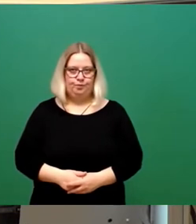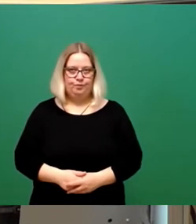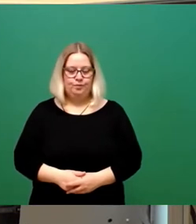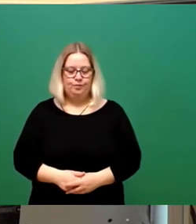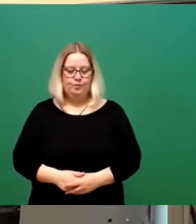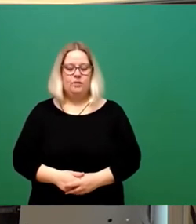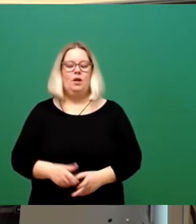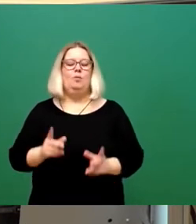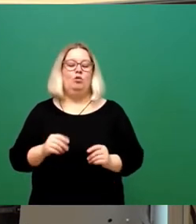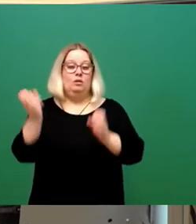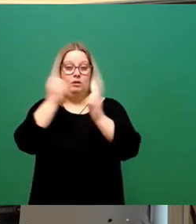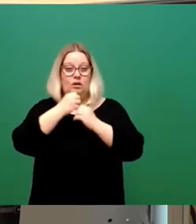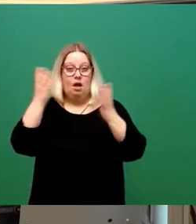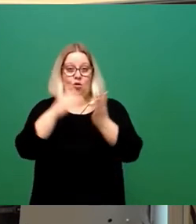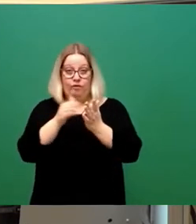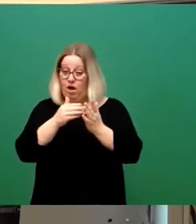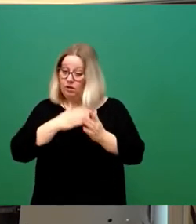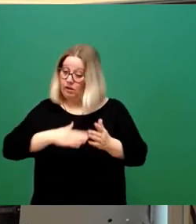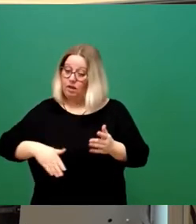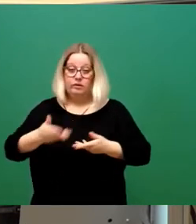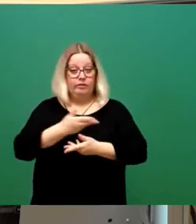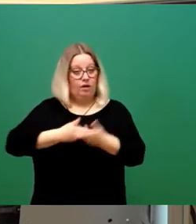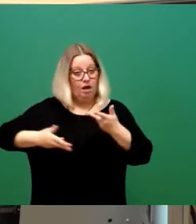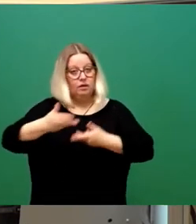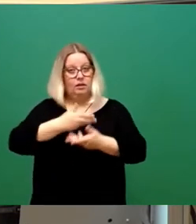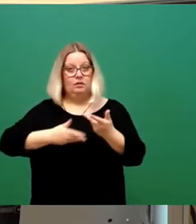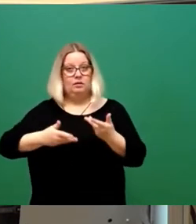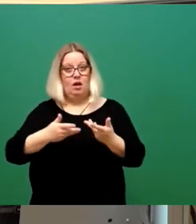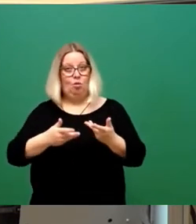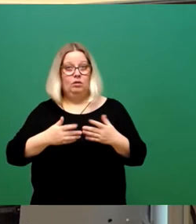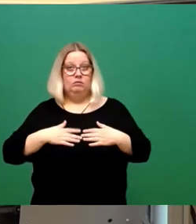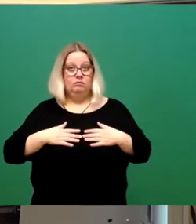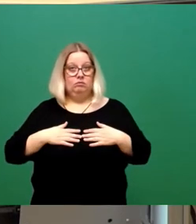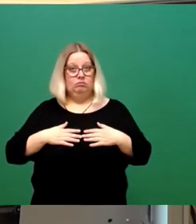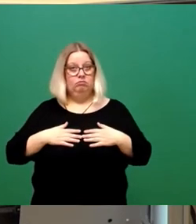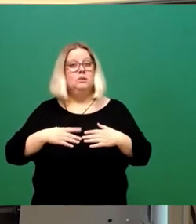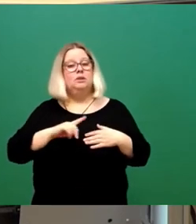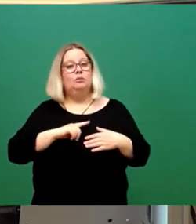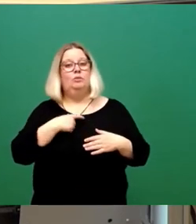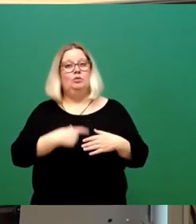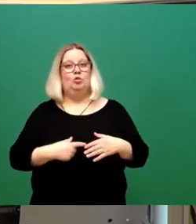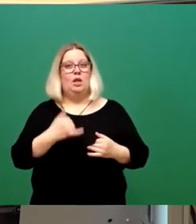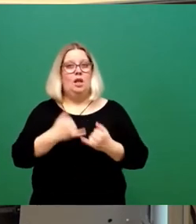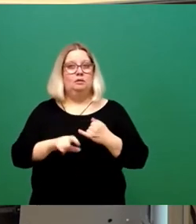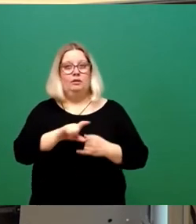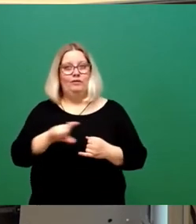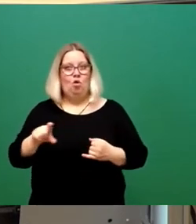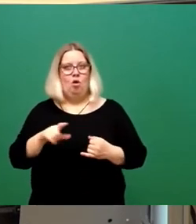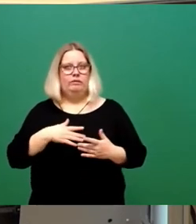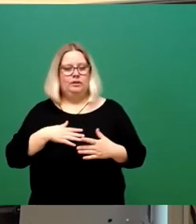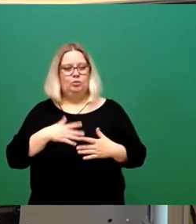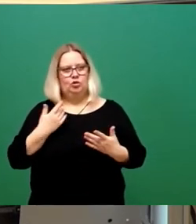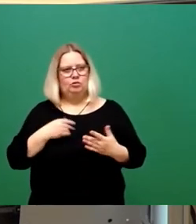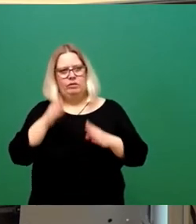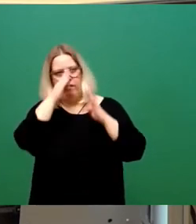werden natürlich auch weiter mit Ihnen verhandeln, auch wenn ich ehrlich sagen muss, also gerade bei mir persönlich ist in der letzten Woche wirklich Vertrauen kaputt gegangen und das muss